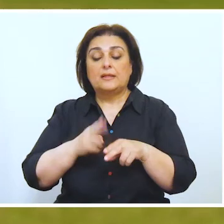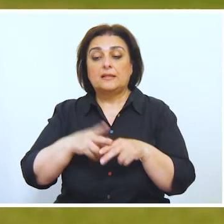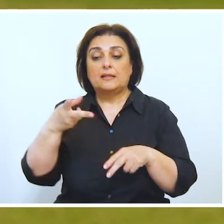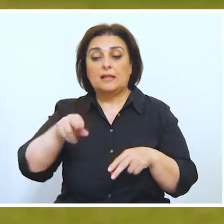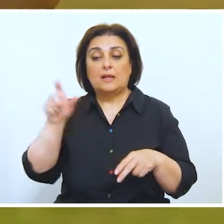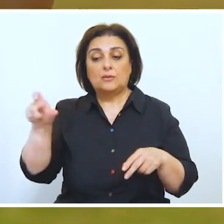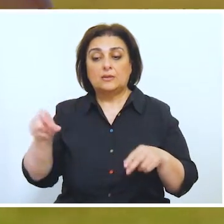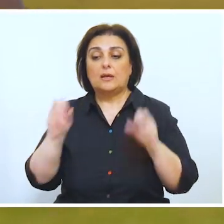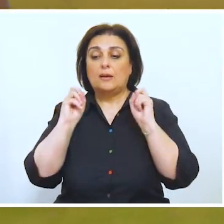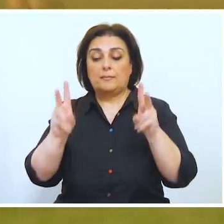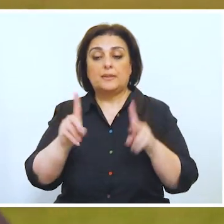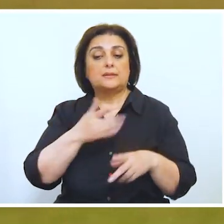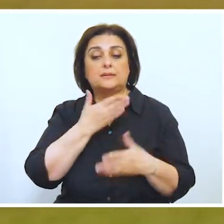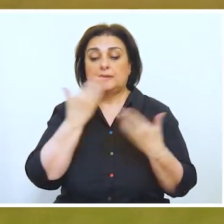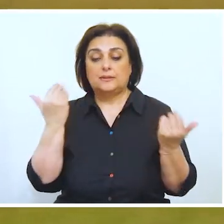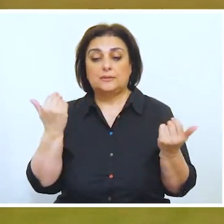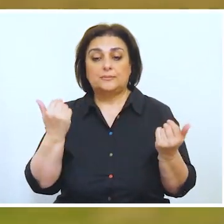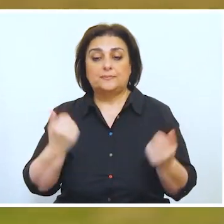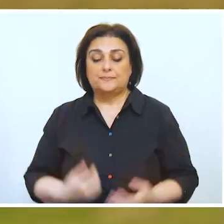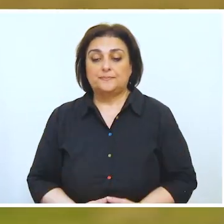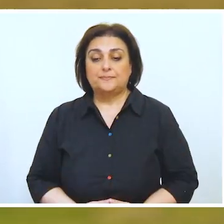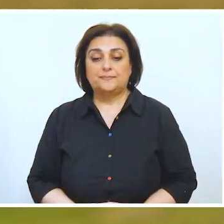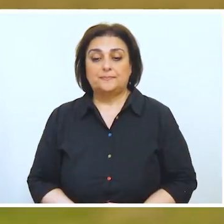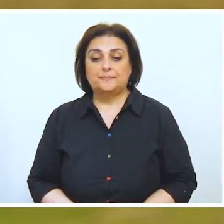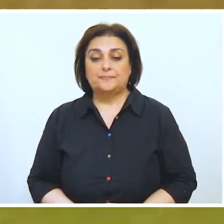İnsanlar bu riskləri idarə edə biləcəklər.